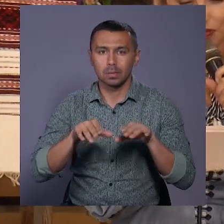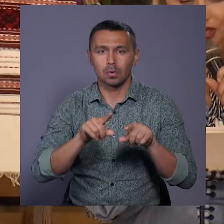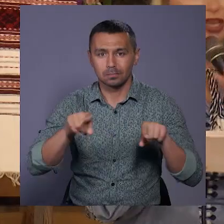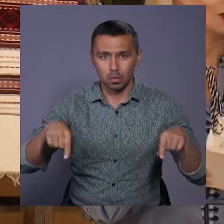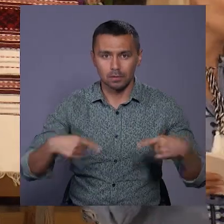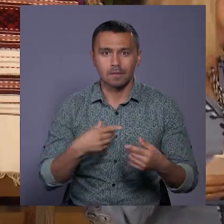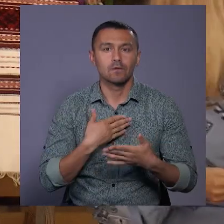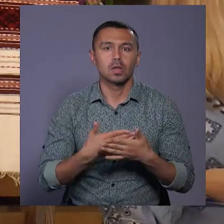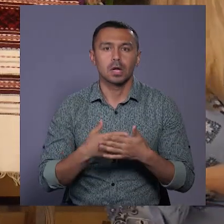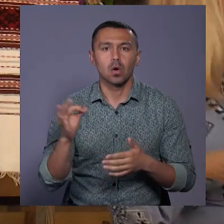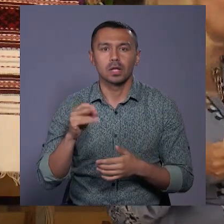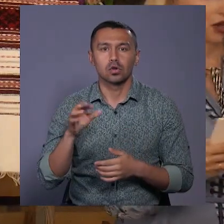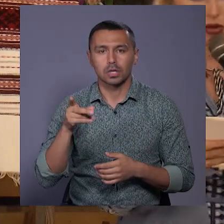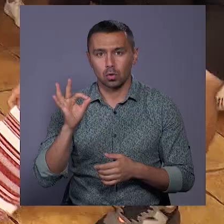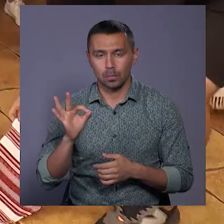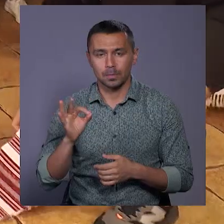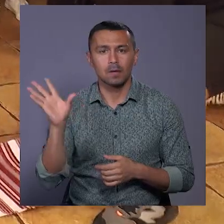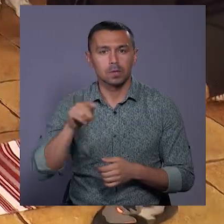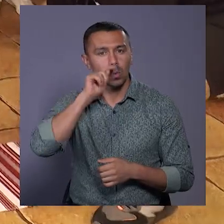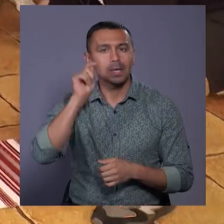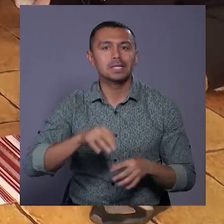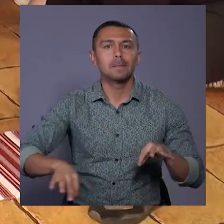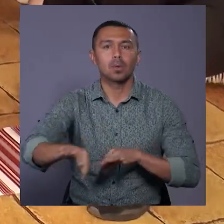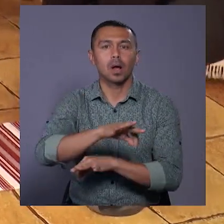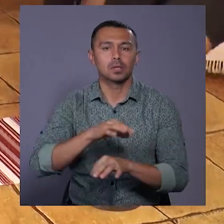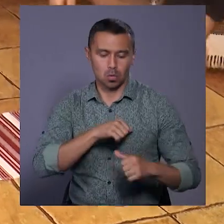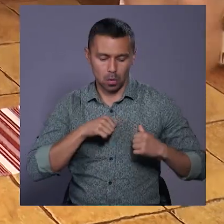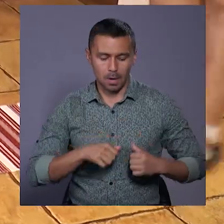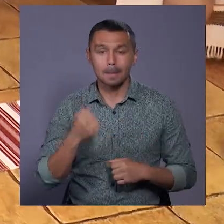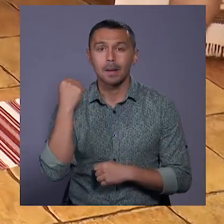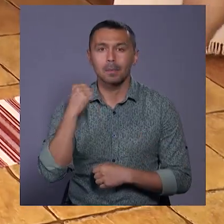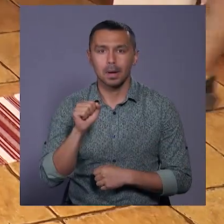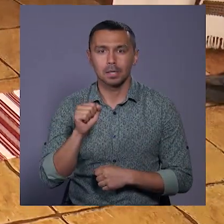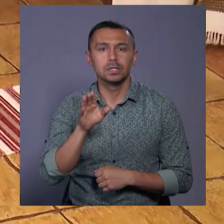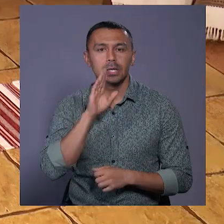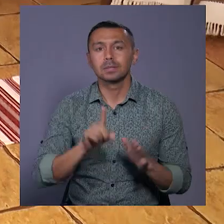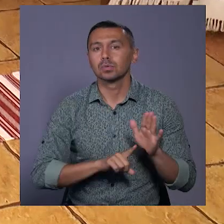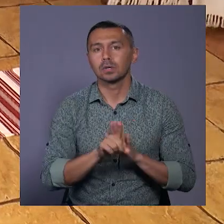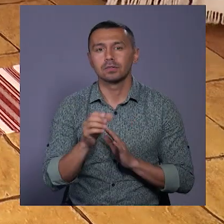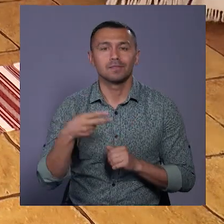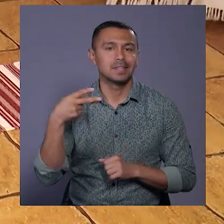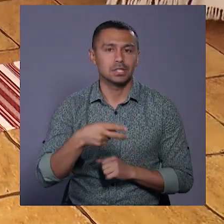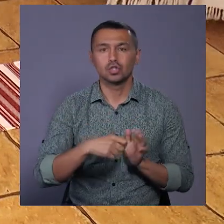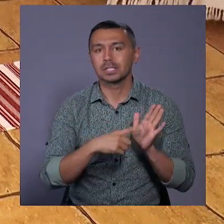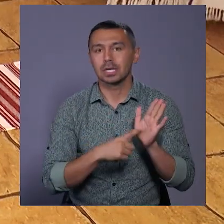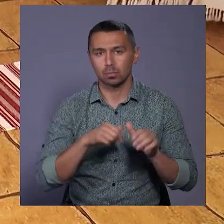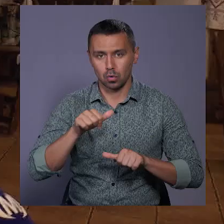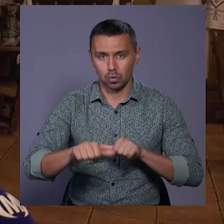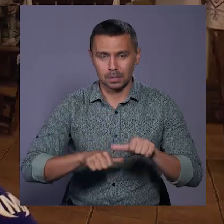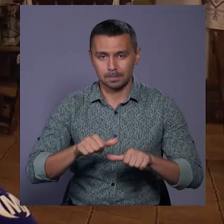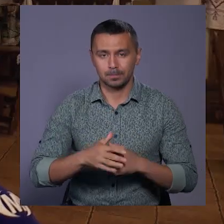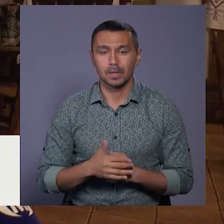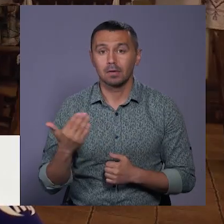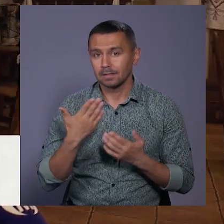організувала волонтерка Олена Ярошенко. Всеукраїнський проєкт «Кохання перемагає» – жінка започаткувала ще у 2016 році.